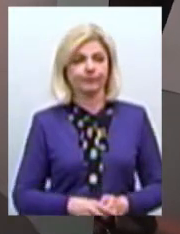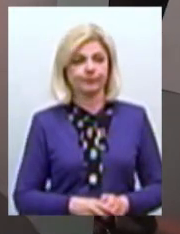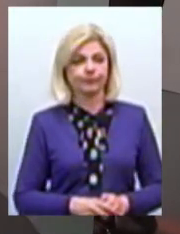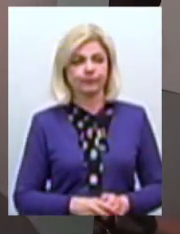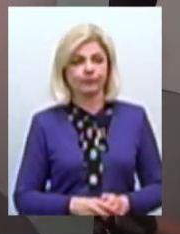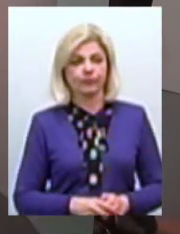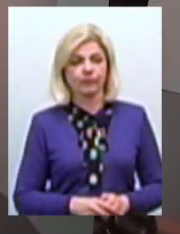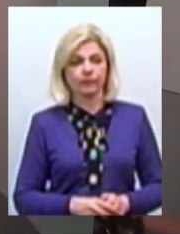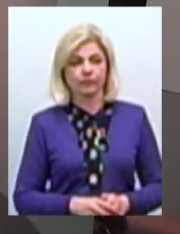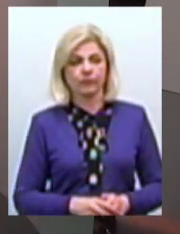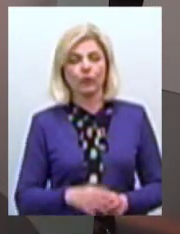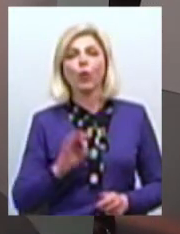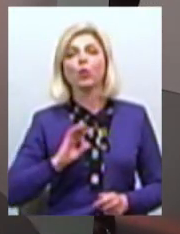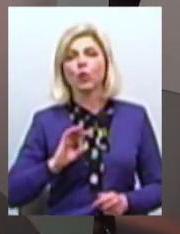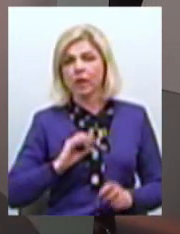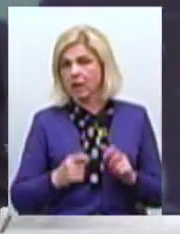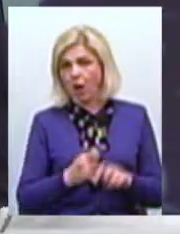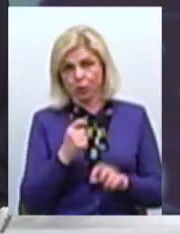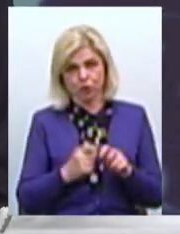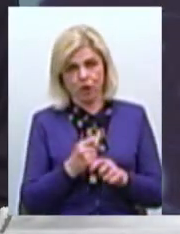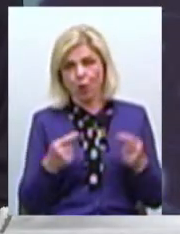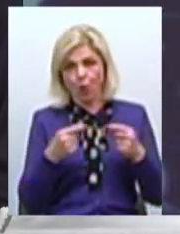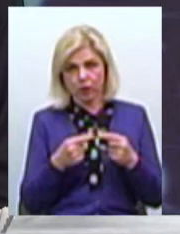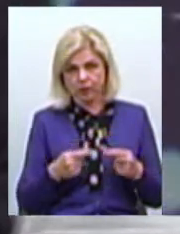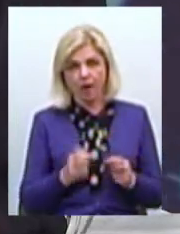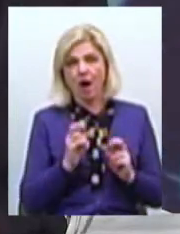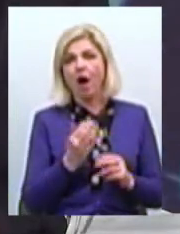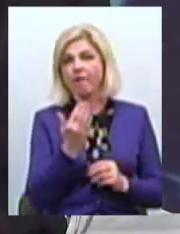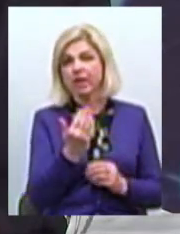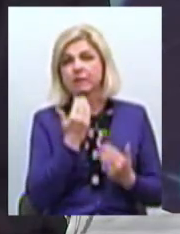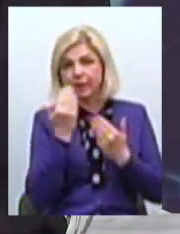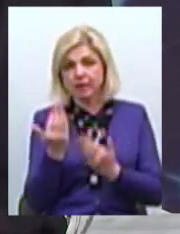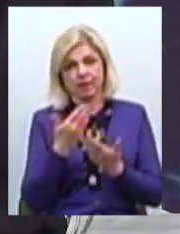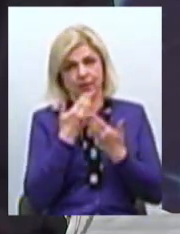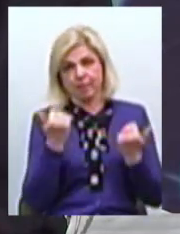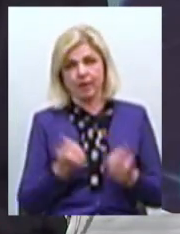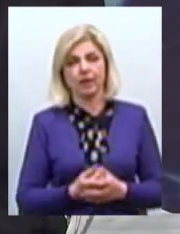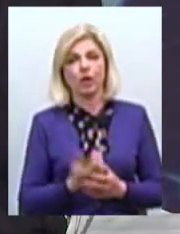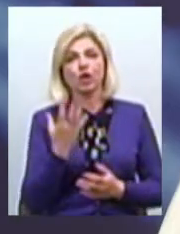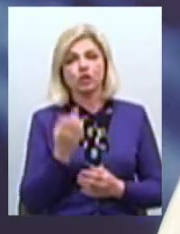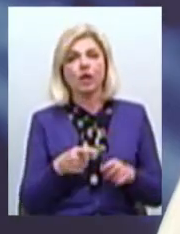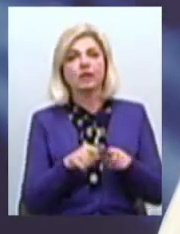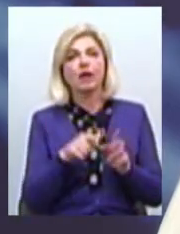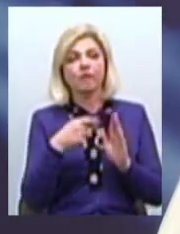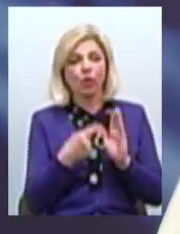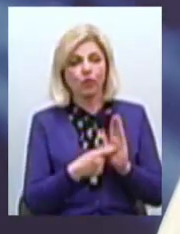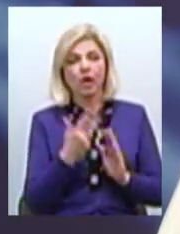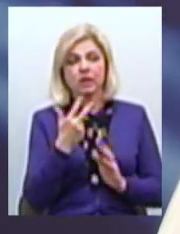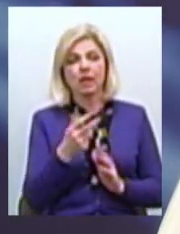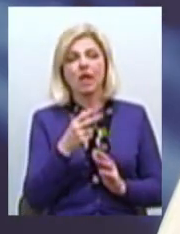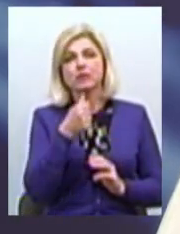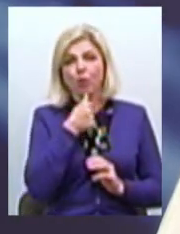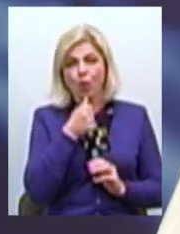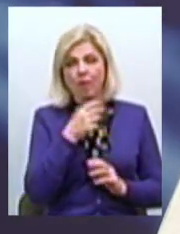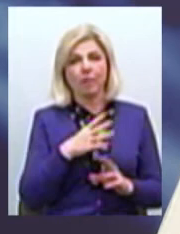Юридично порушень конкретних, як ви питали, нема Ну що в мене таке запитання Три спроби були невдалими Його